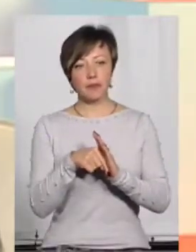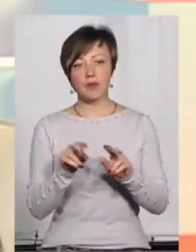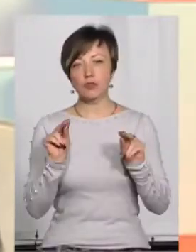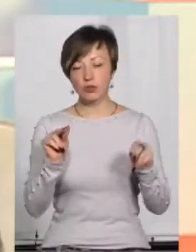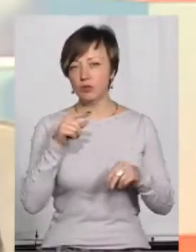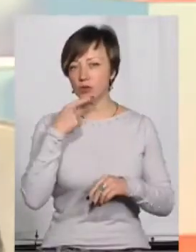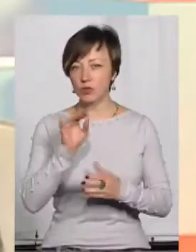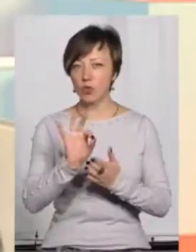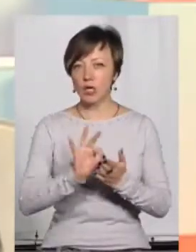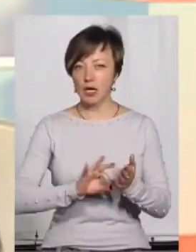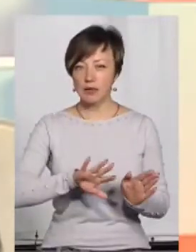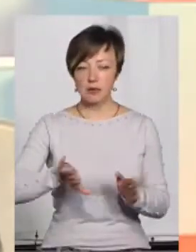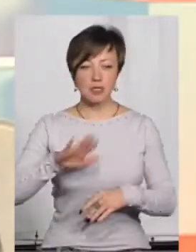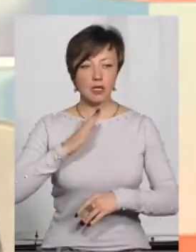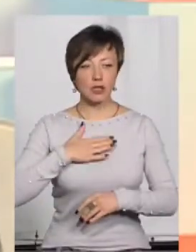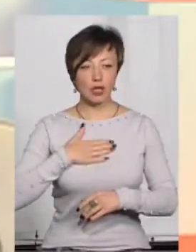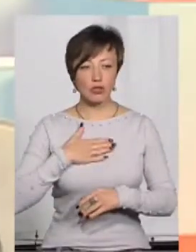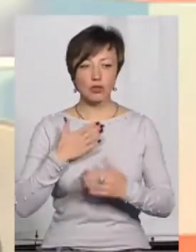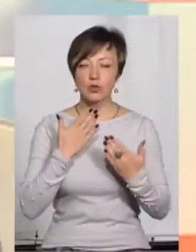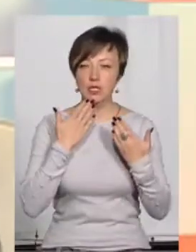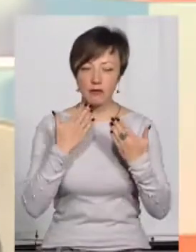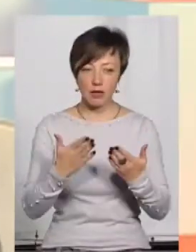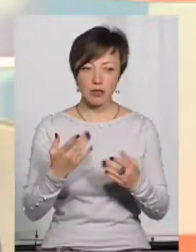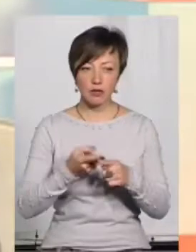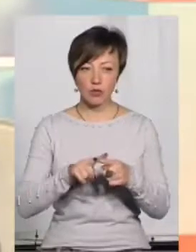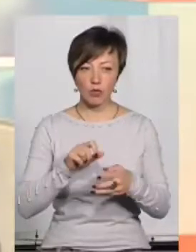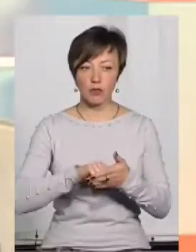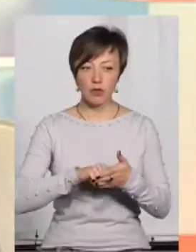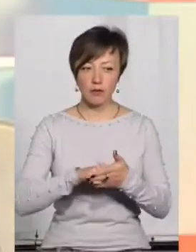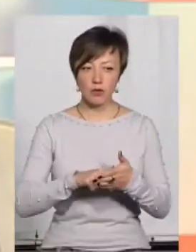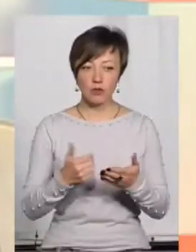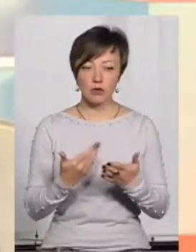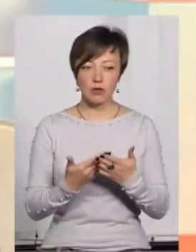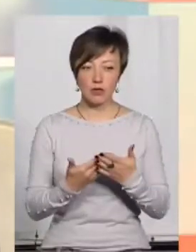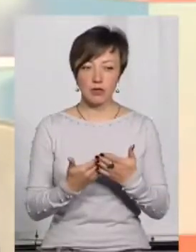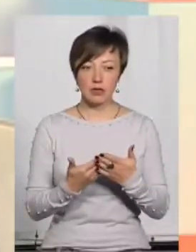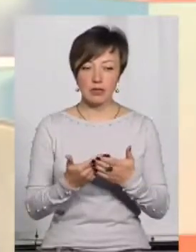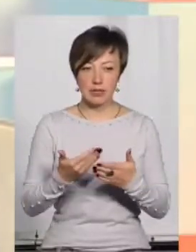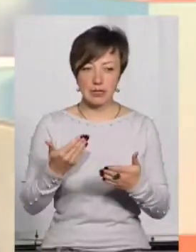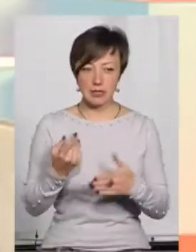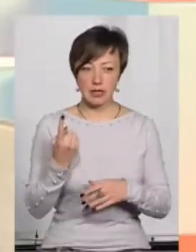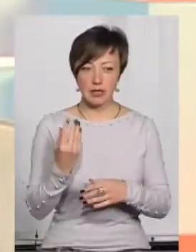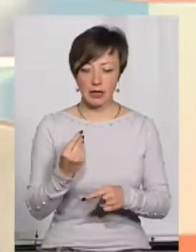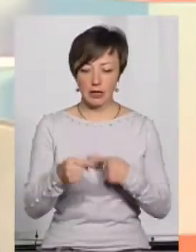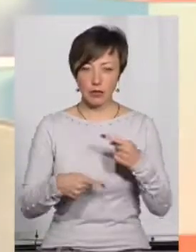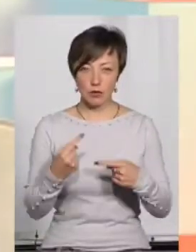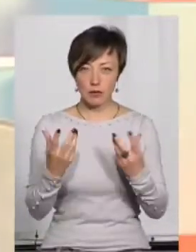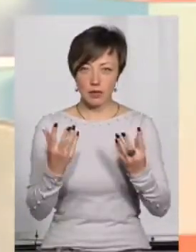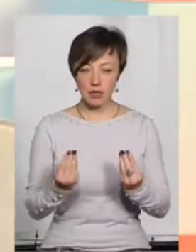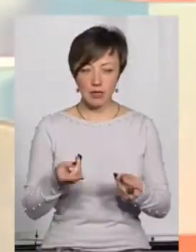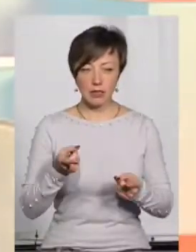відверто кажучи, що одразу після нашого звернення з цього приводу, десь на наступний день,